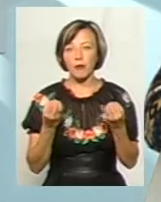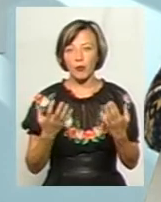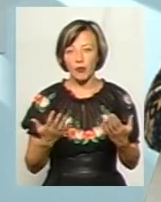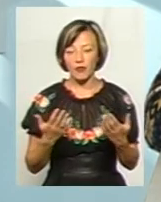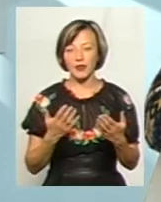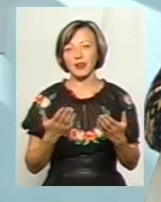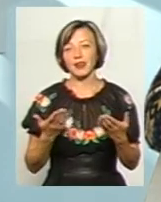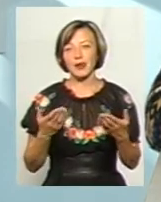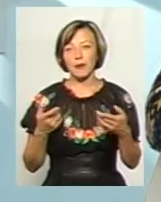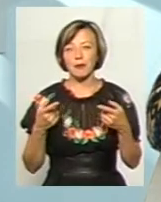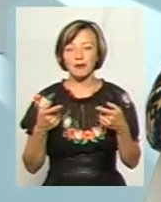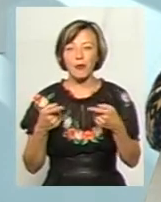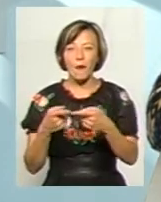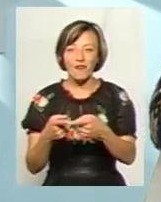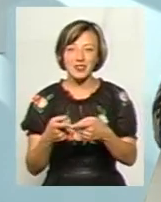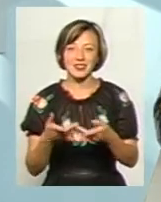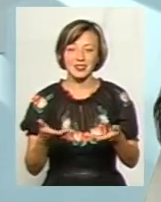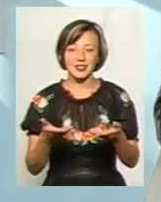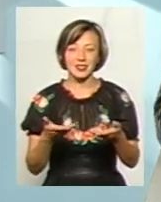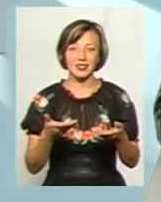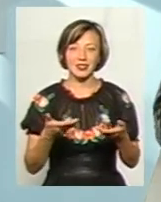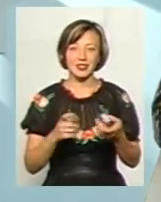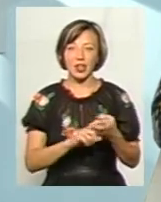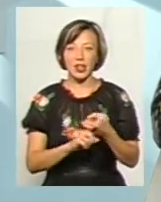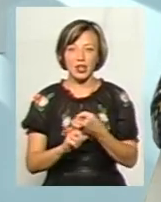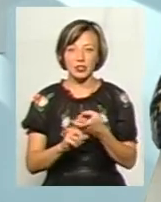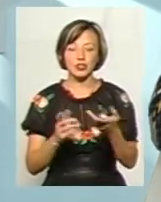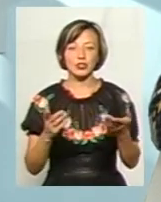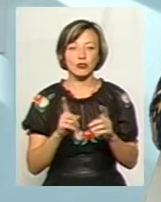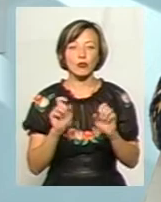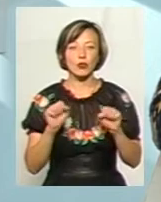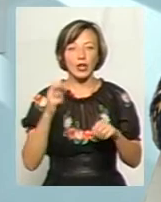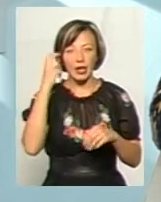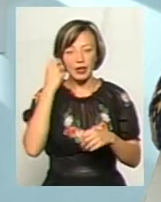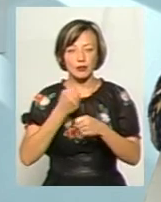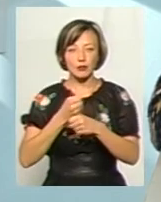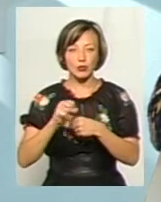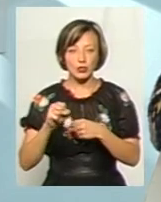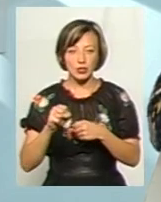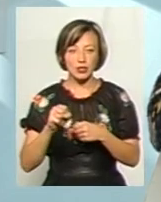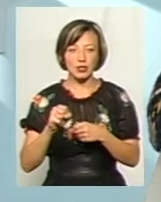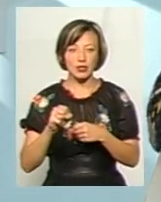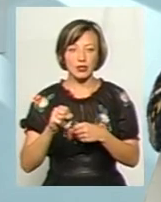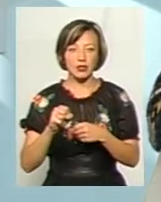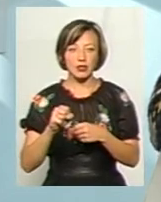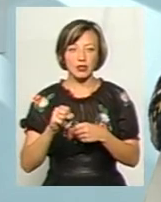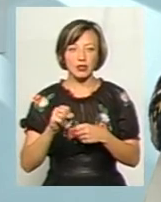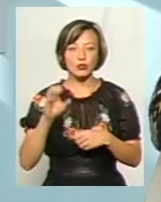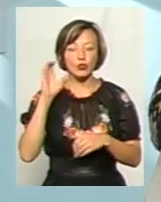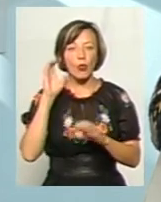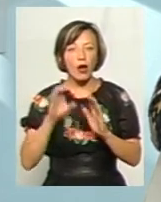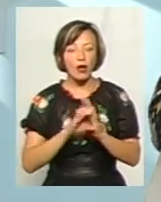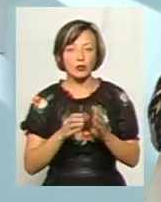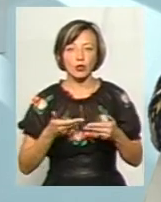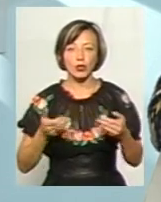даруйте, пане Олеже, залежить в цьому відношенні, як ми можемо Київ змусити дослухатися до